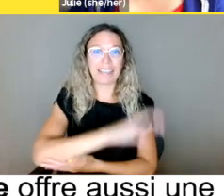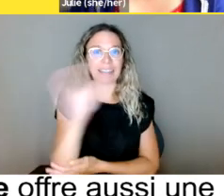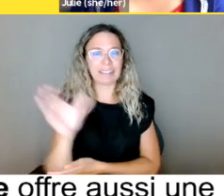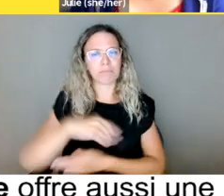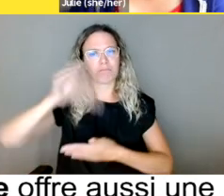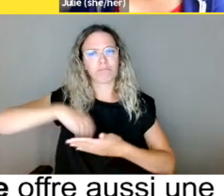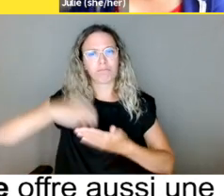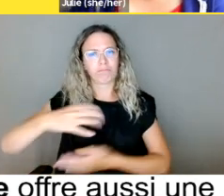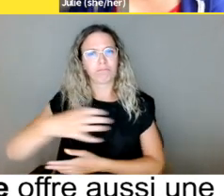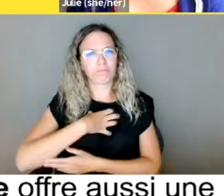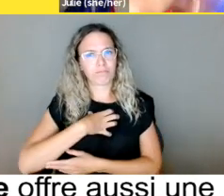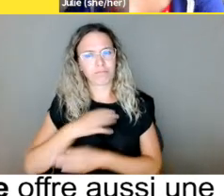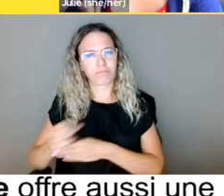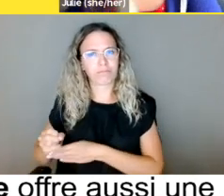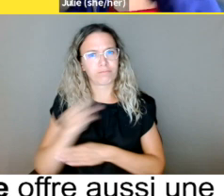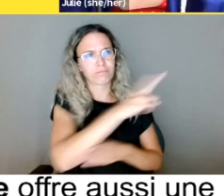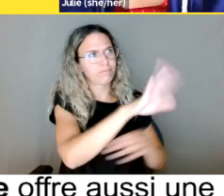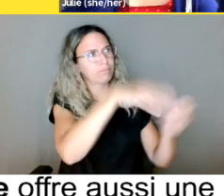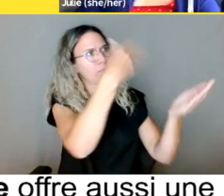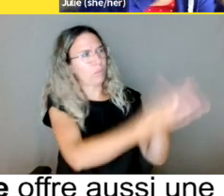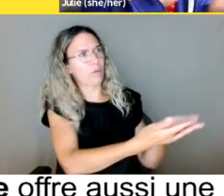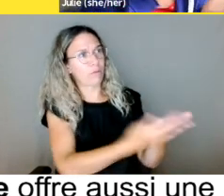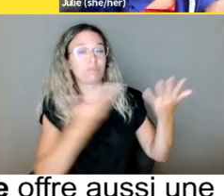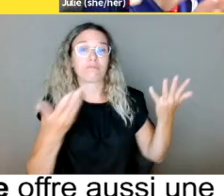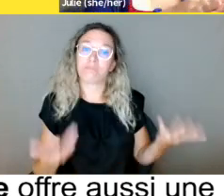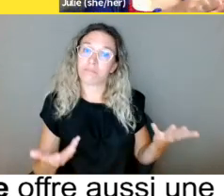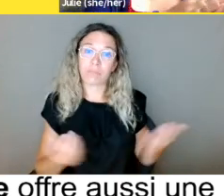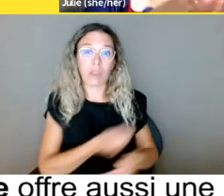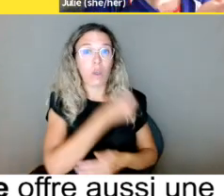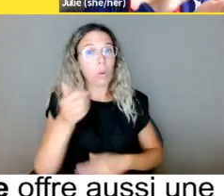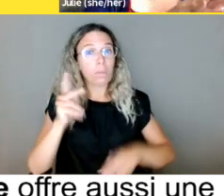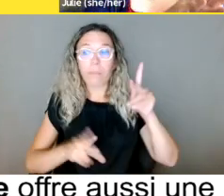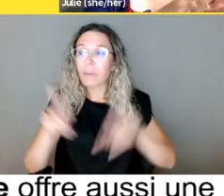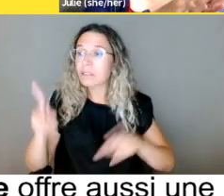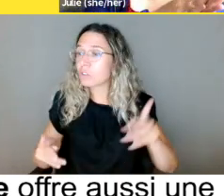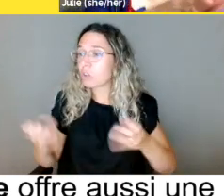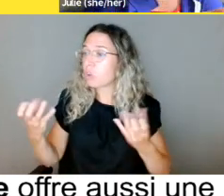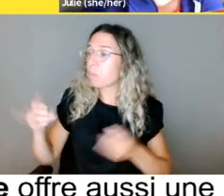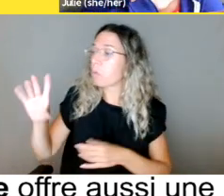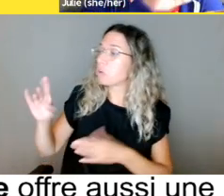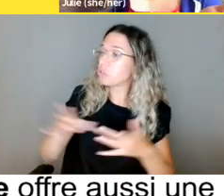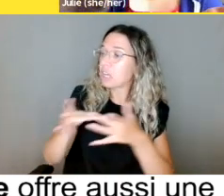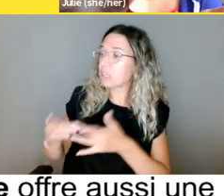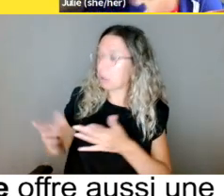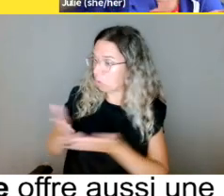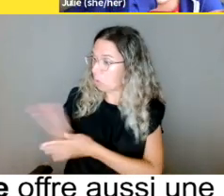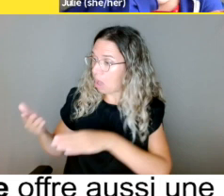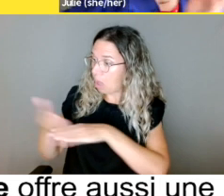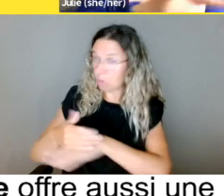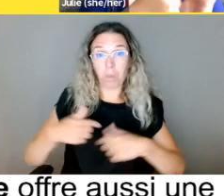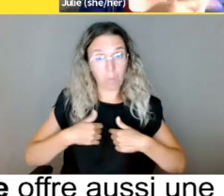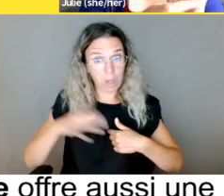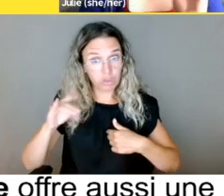Ça, c'est clair, c'est facile, c'est l'article 15 de la Charte canadienne. Vous déposez votre plainte,